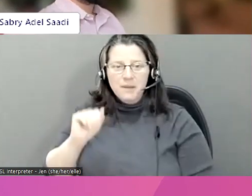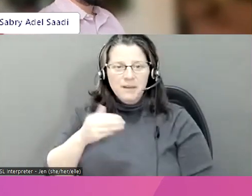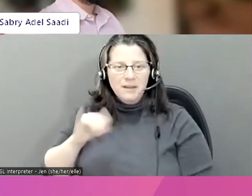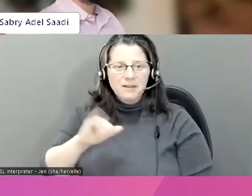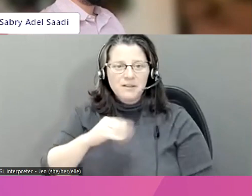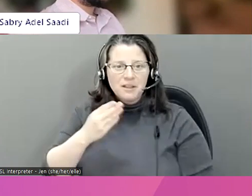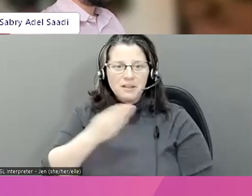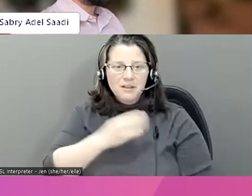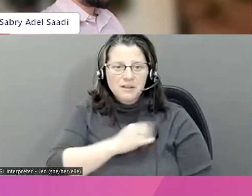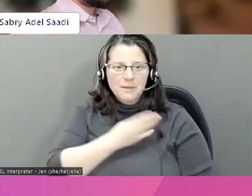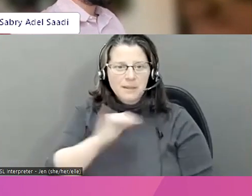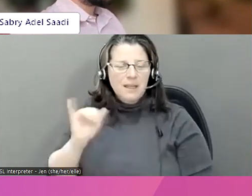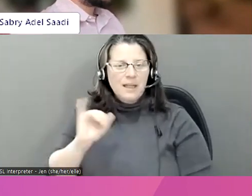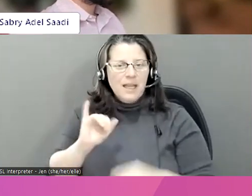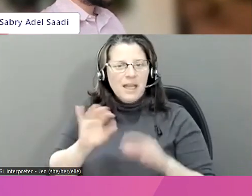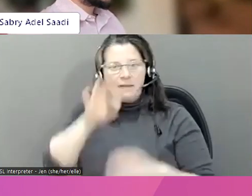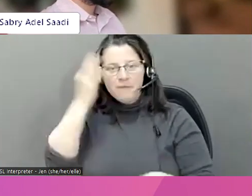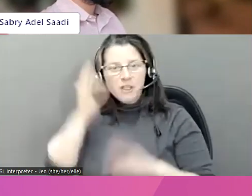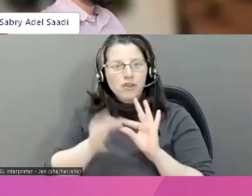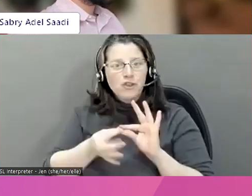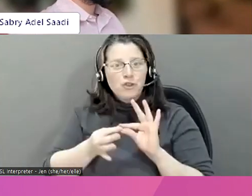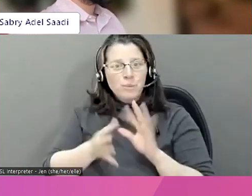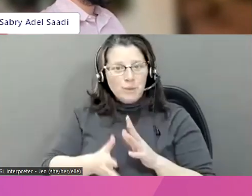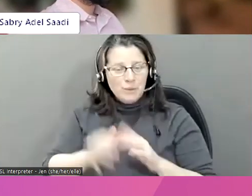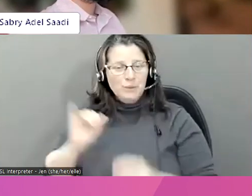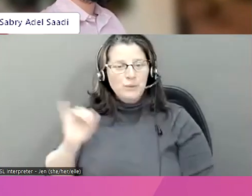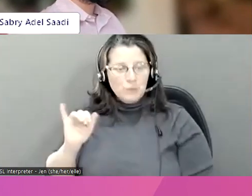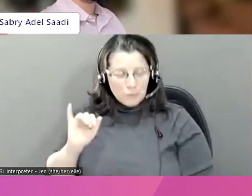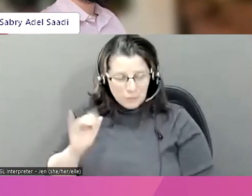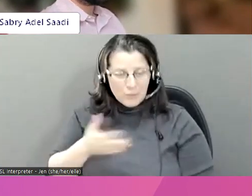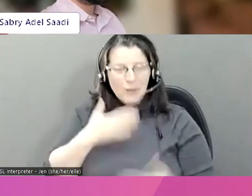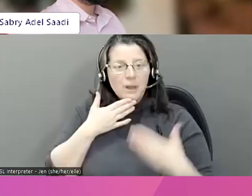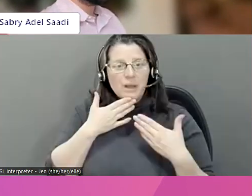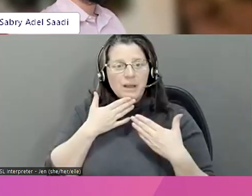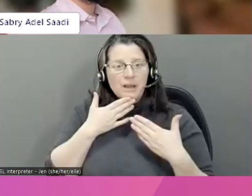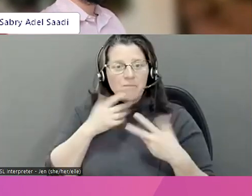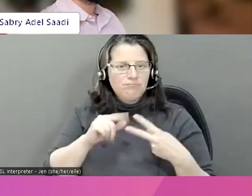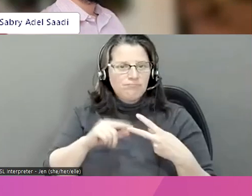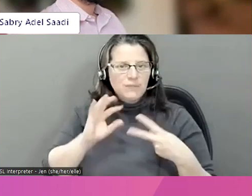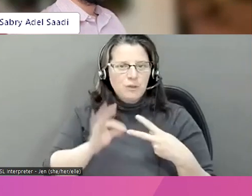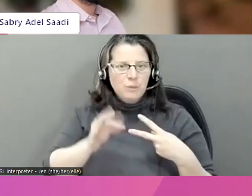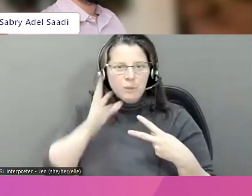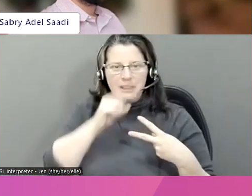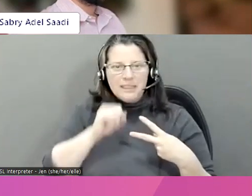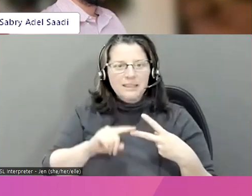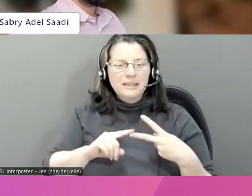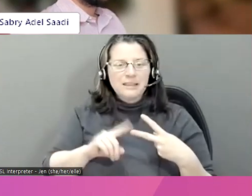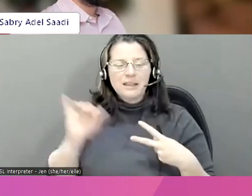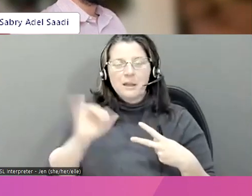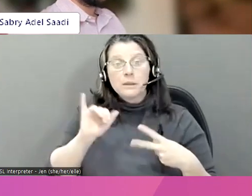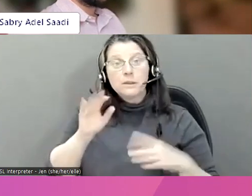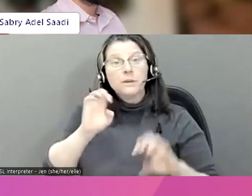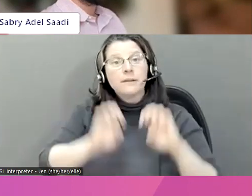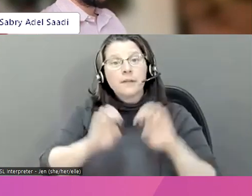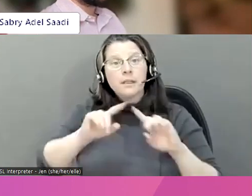ainsi qu'à nos interprètes francophones, c-à que les interprètes vous remercient